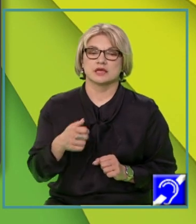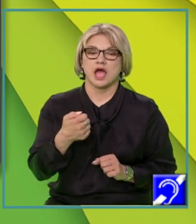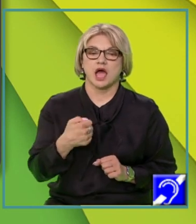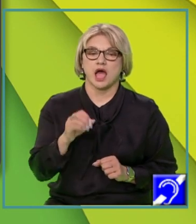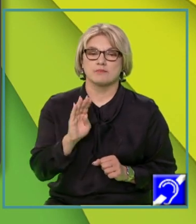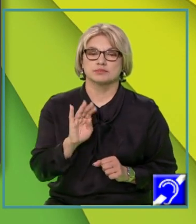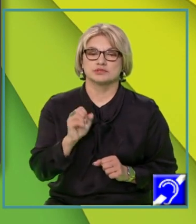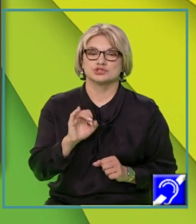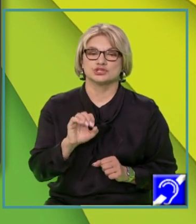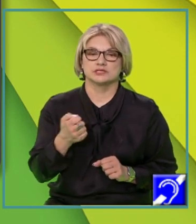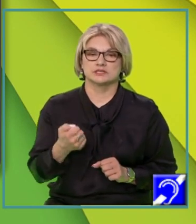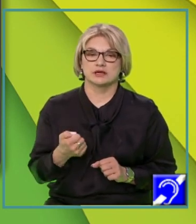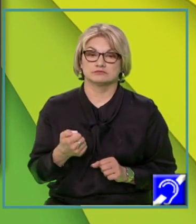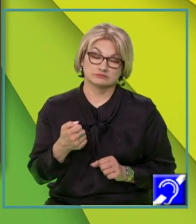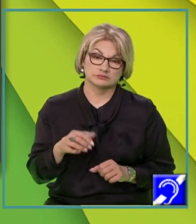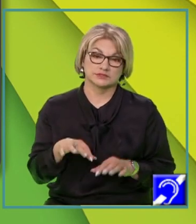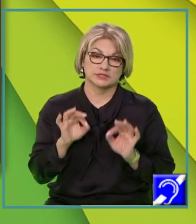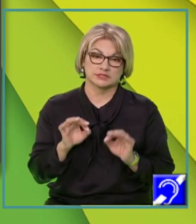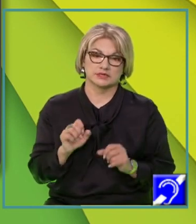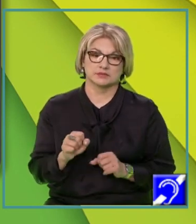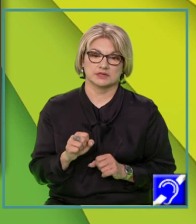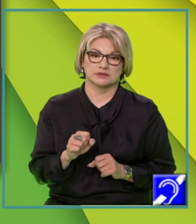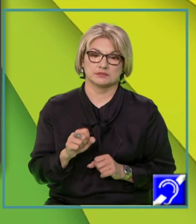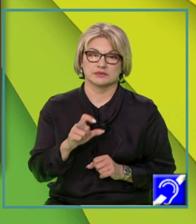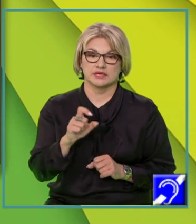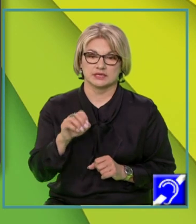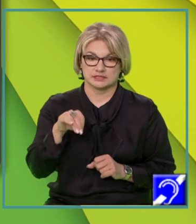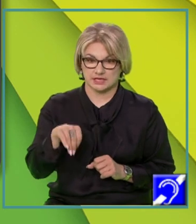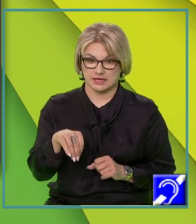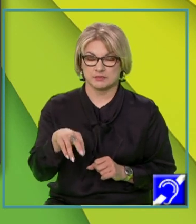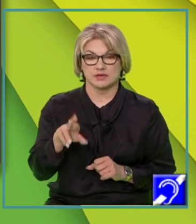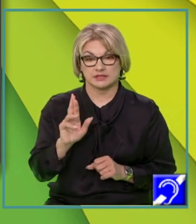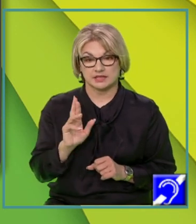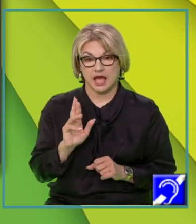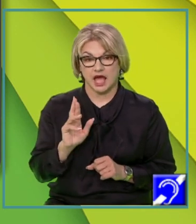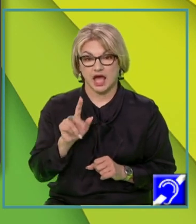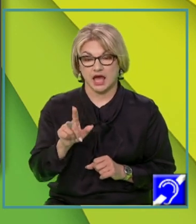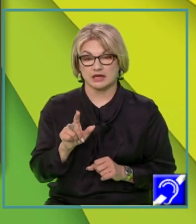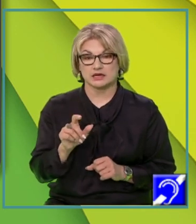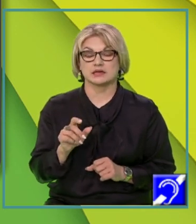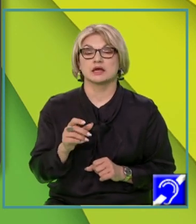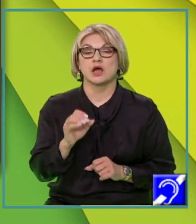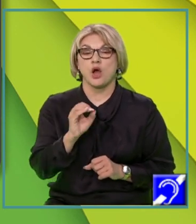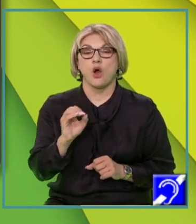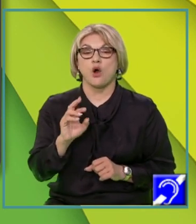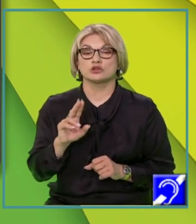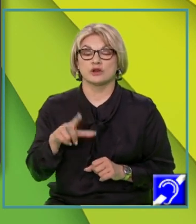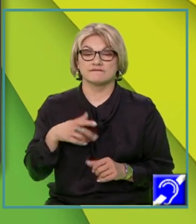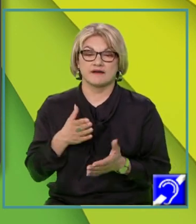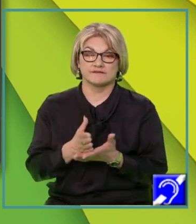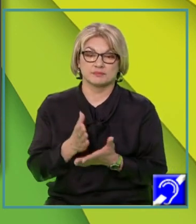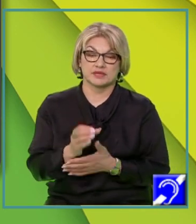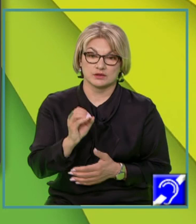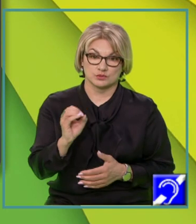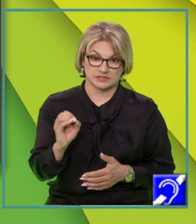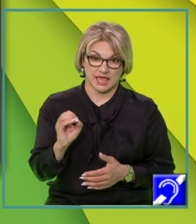O vom determina, X, dar ordonata va fi mereu 0. Și vom determina abscisa